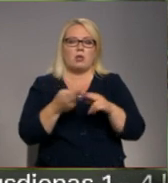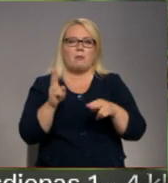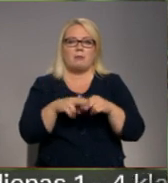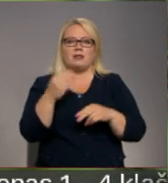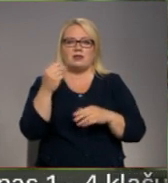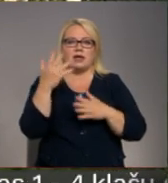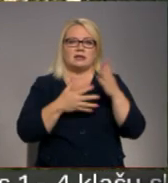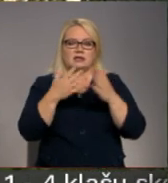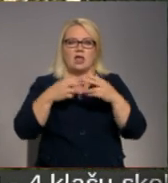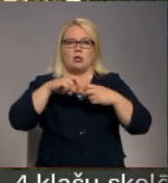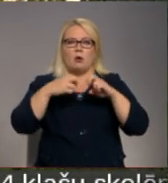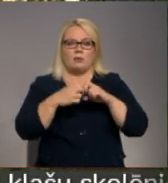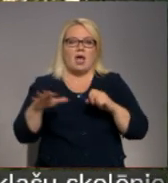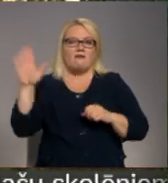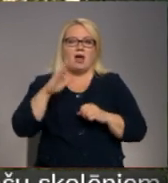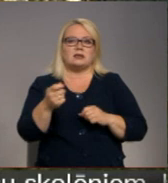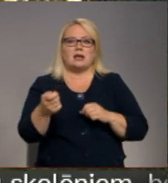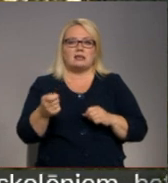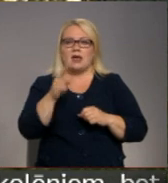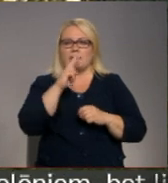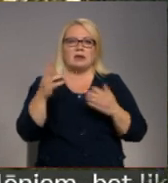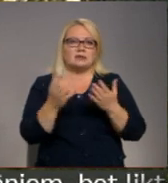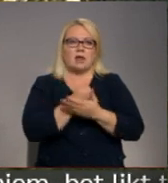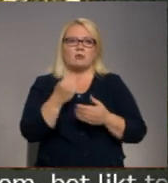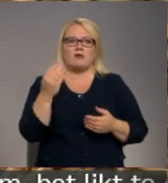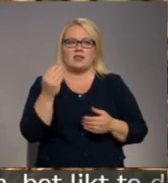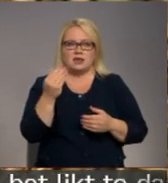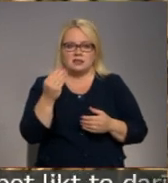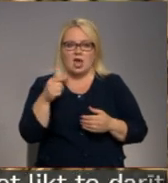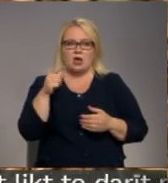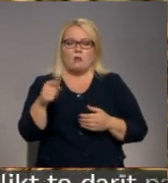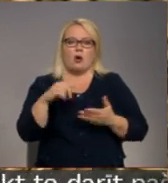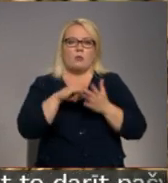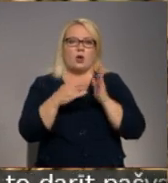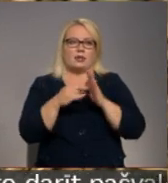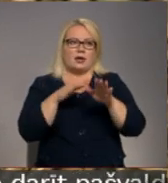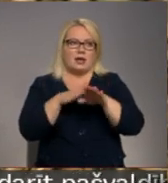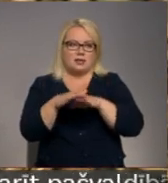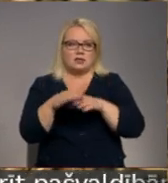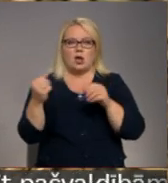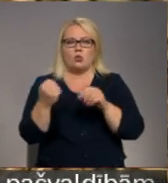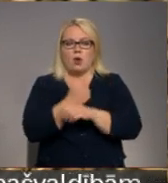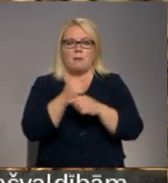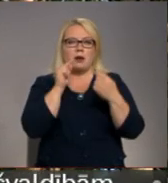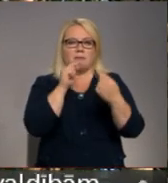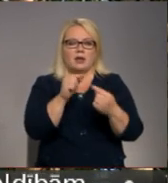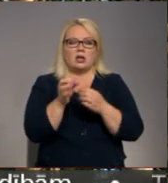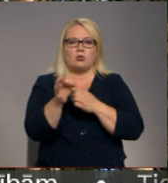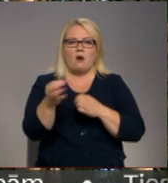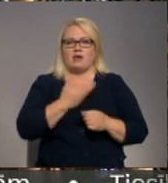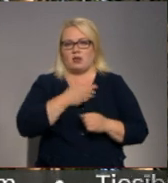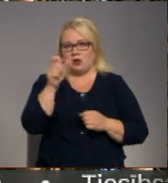risinātu problēmu ar valsts kasēni neseņemto finansējumu Eiropas Savienības projektu realizācijai. Tomēr pret to iebilst novada